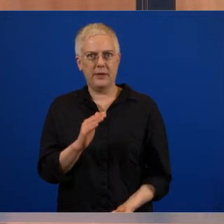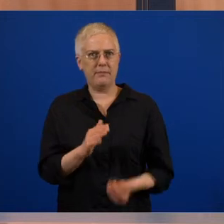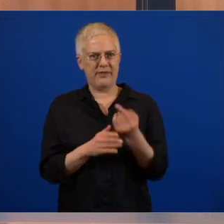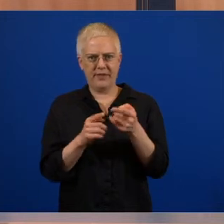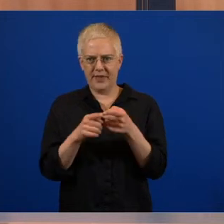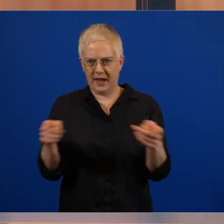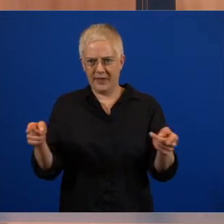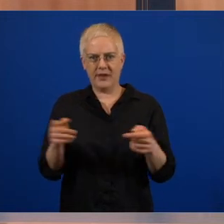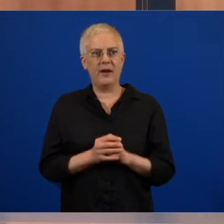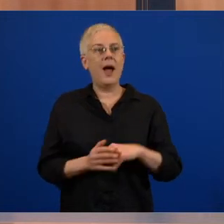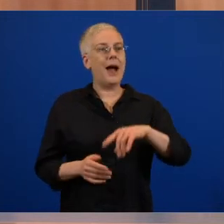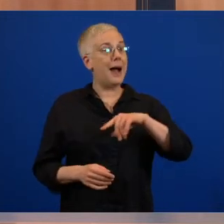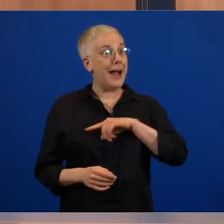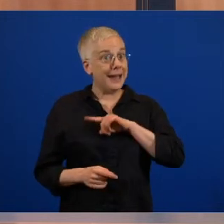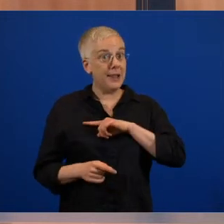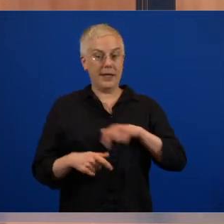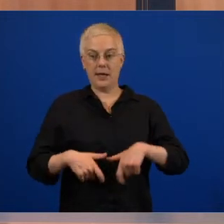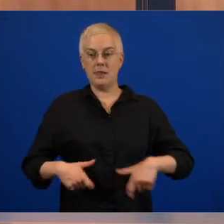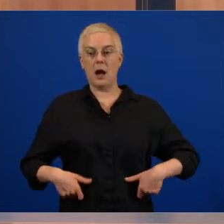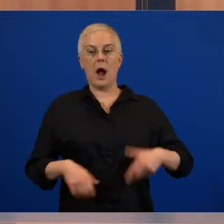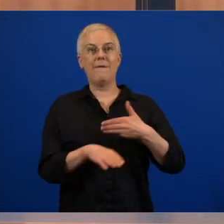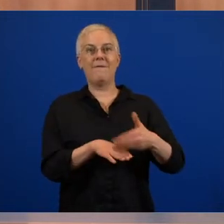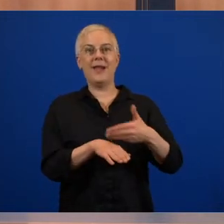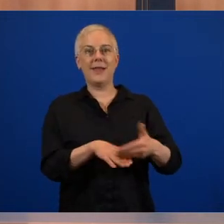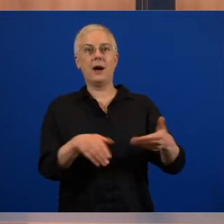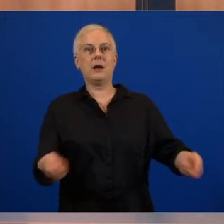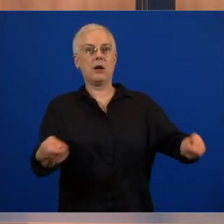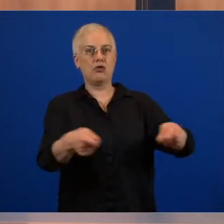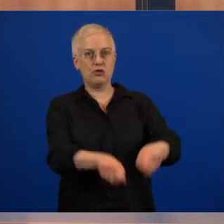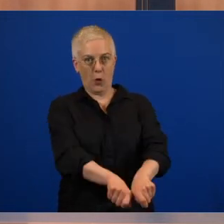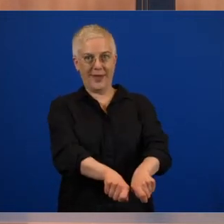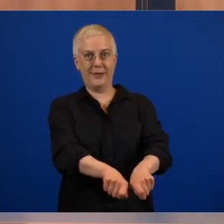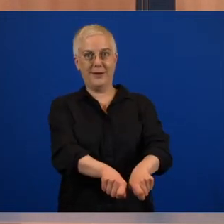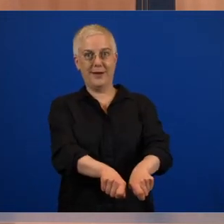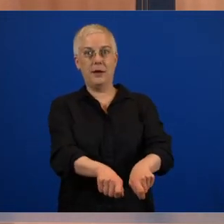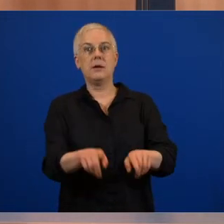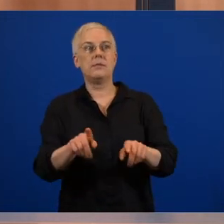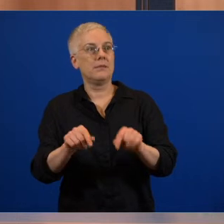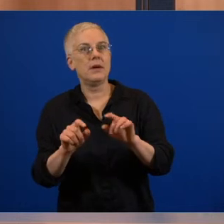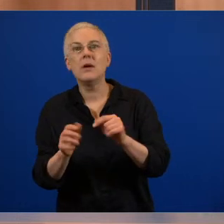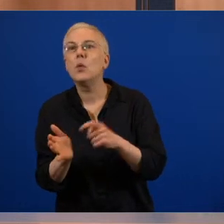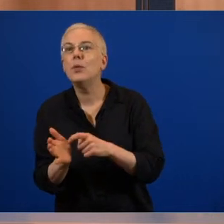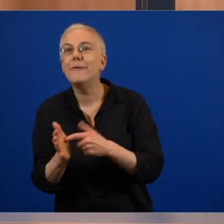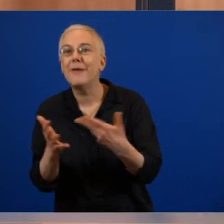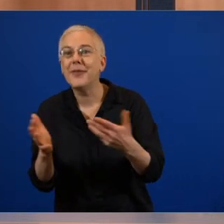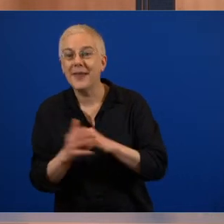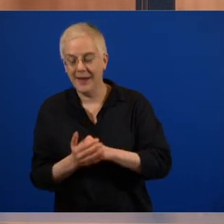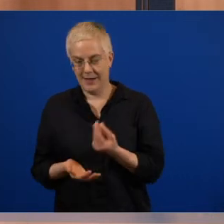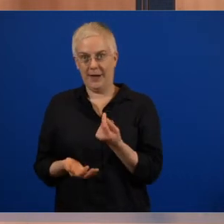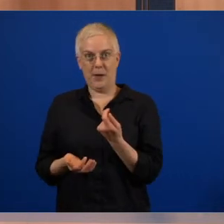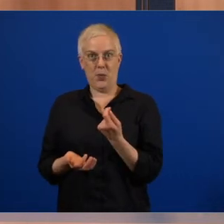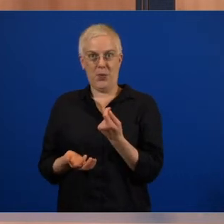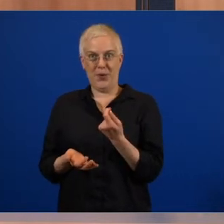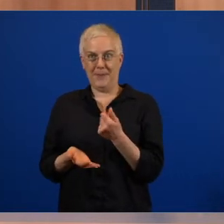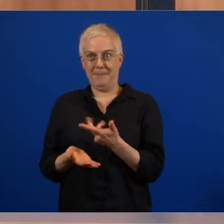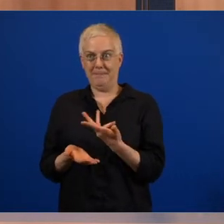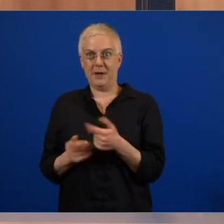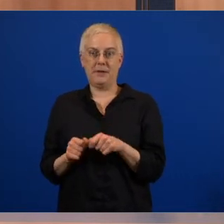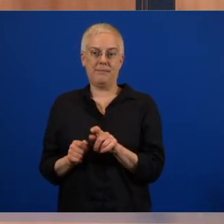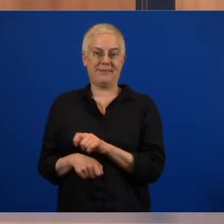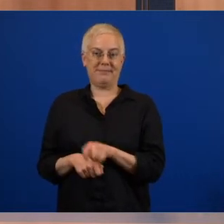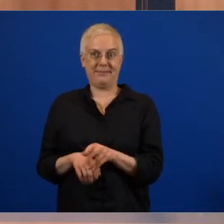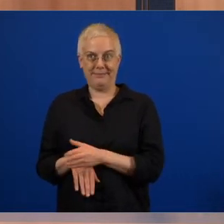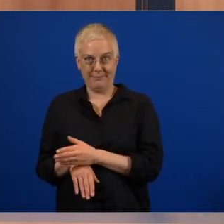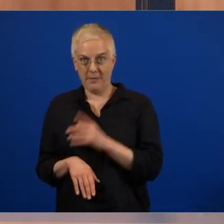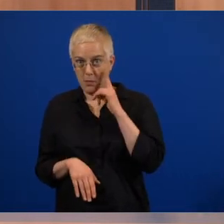weiter geschlossen sind. Das ist aber nur die Voraussetzung dafür, dass wir auch, glaube ich, keine Gebühren erheben. Wir wollen aber den Regelbetrieb weiter ausweiten.